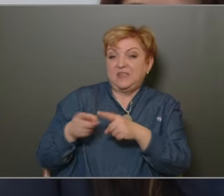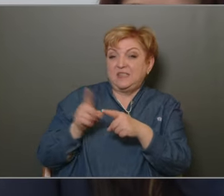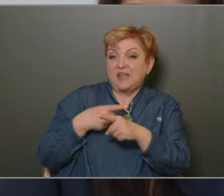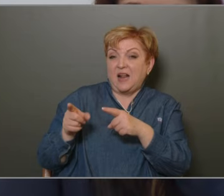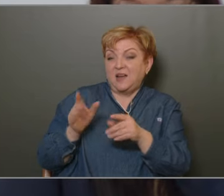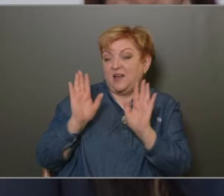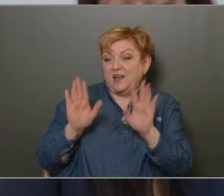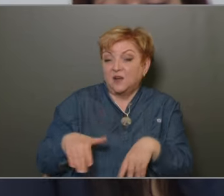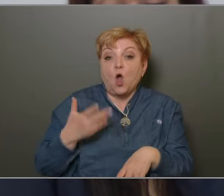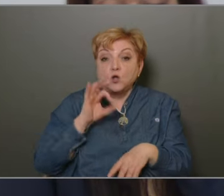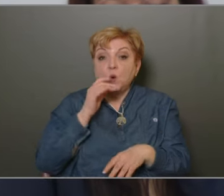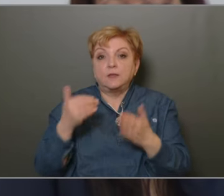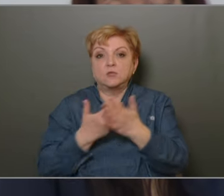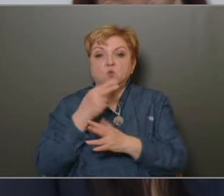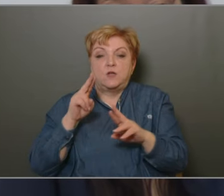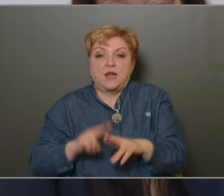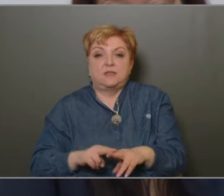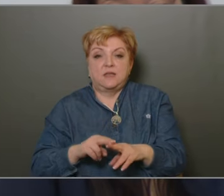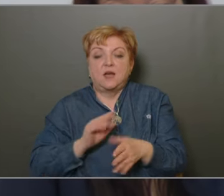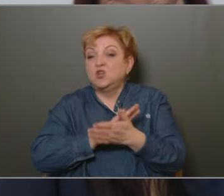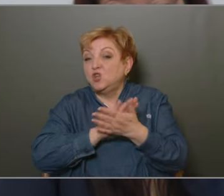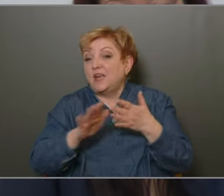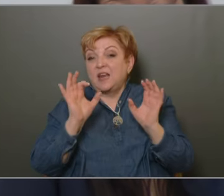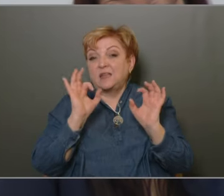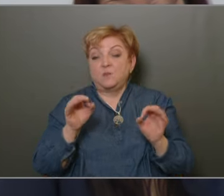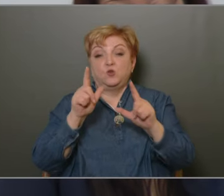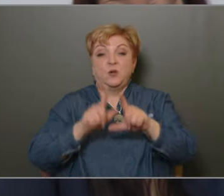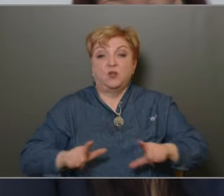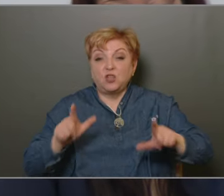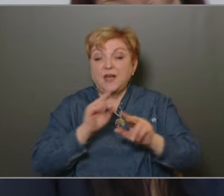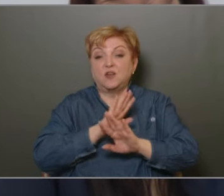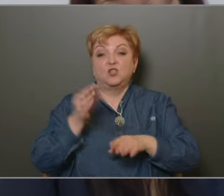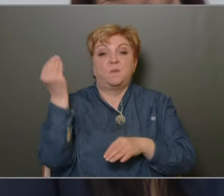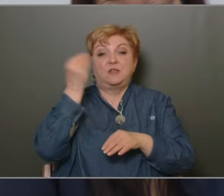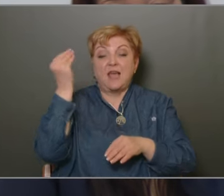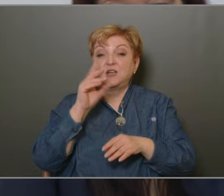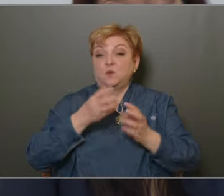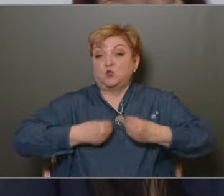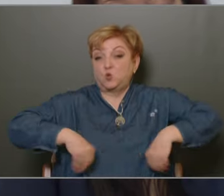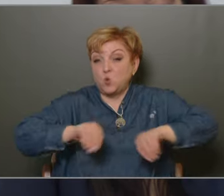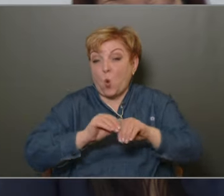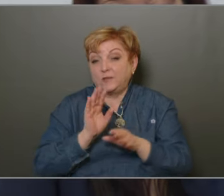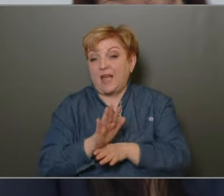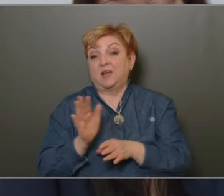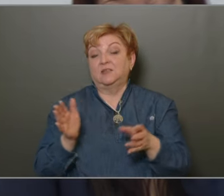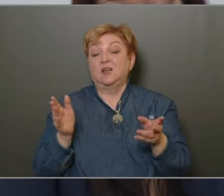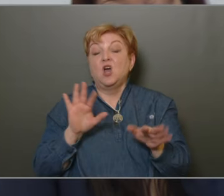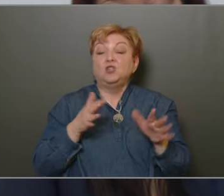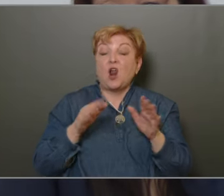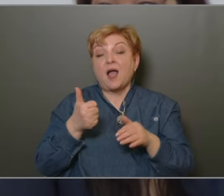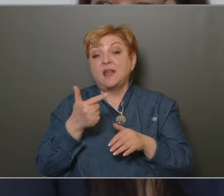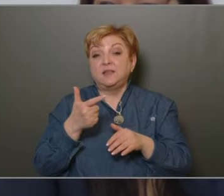jobb lenne az új rendszerben bárkinek is. De senkinek nem jobb, sem a tanárnak, sem a diáknak, sem a szülőknek,